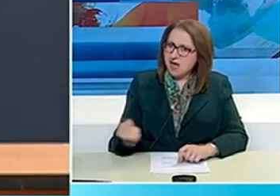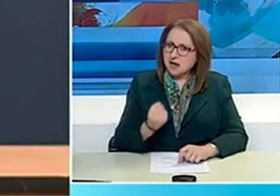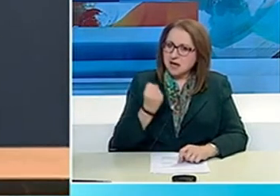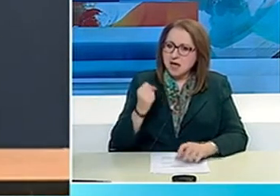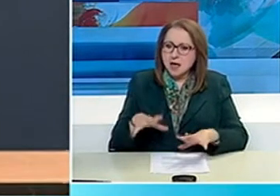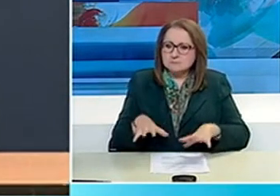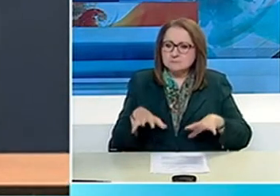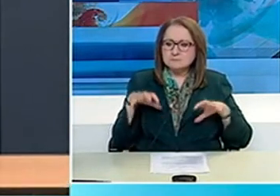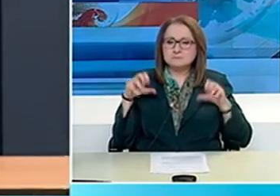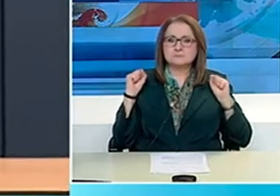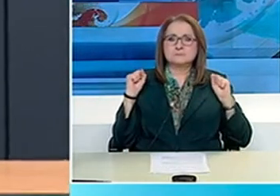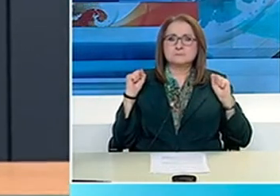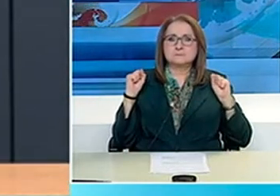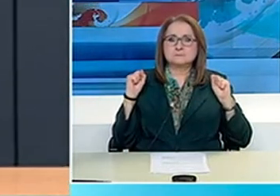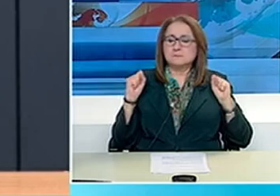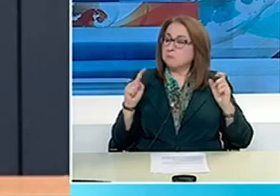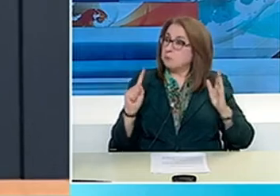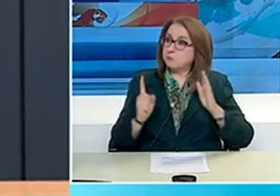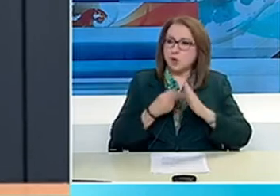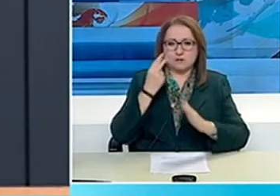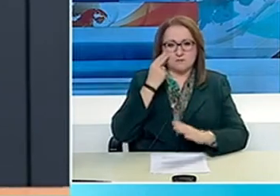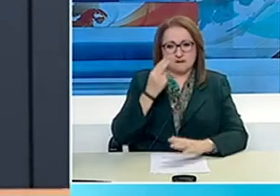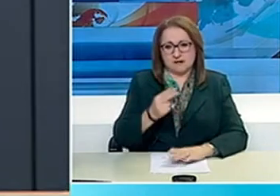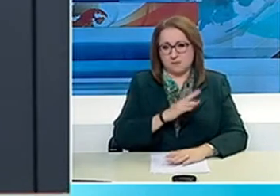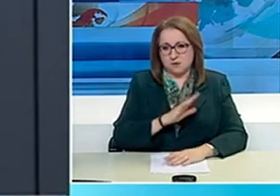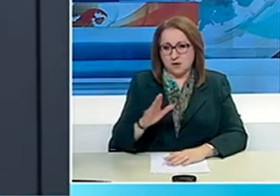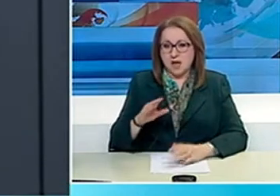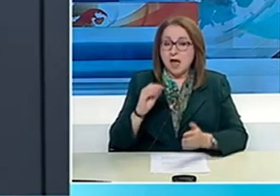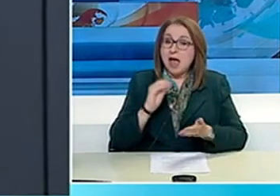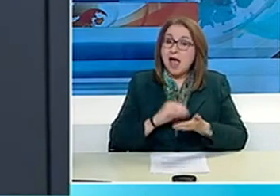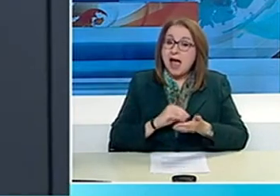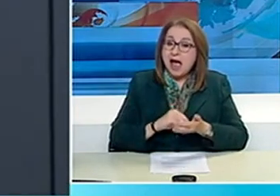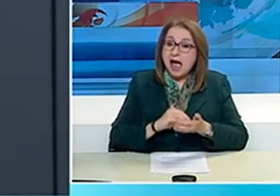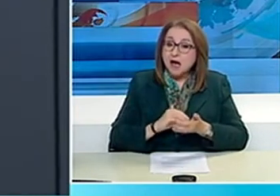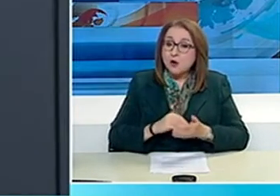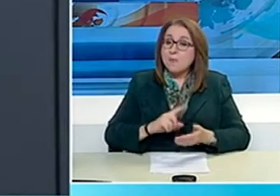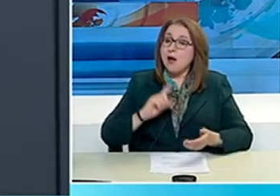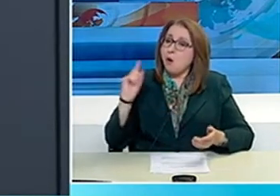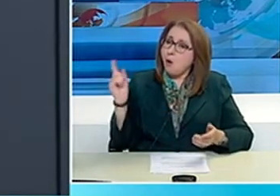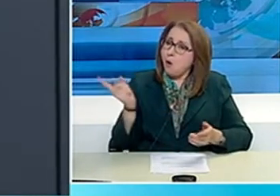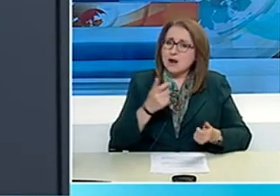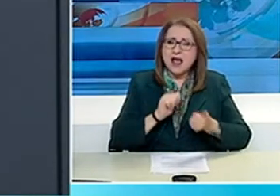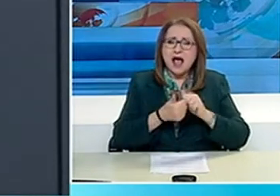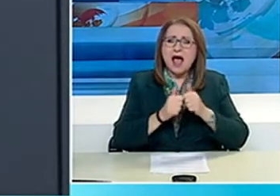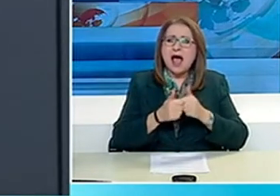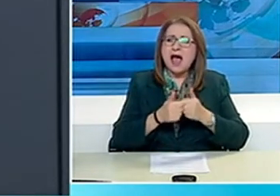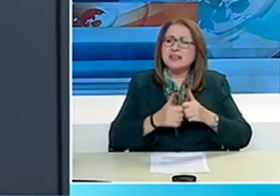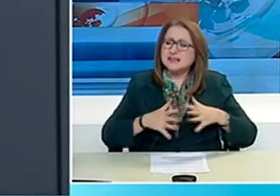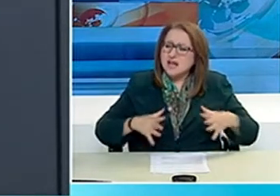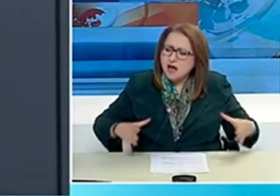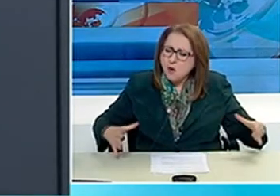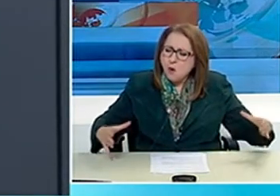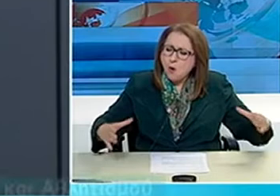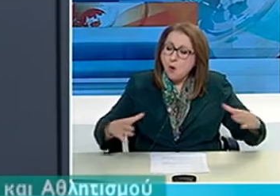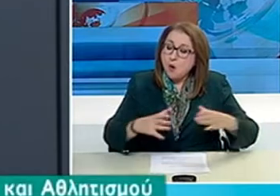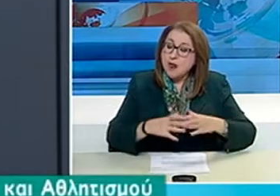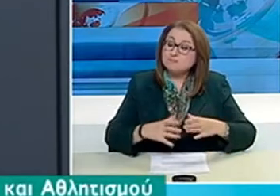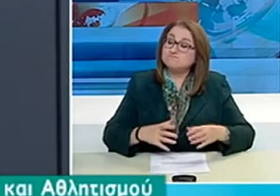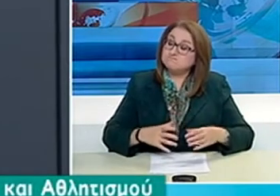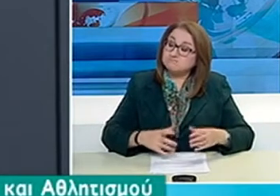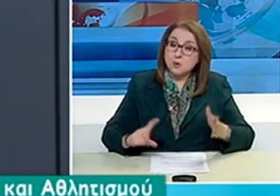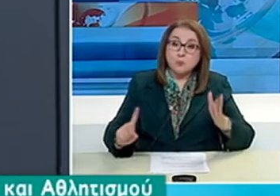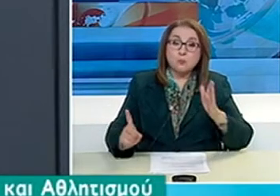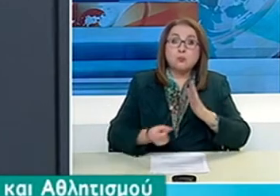Όπως συγκινητική, είναι η στάση και η προσφορά της αθλητικής οικογένειας όλη αυτή την περίοδο. Για πρώτη φορά, η αθλητική